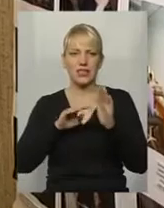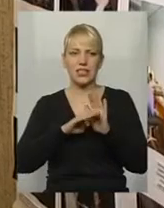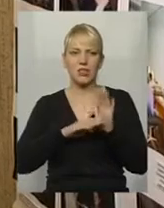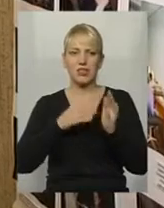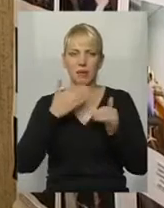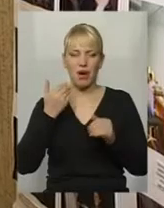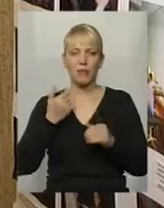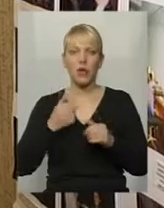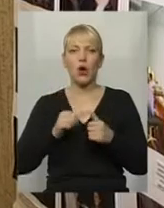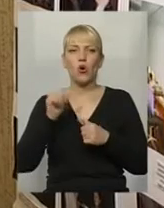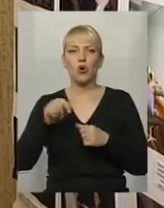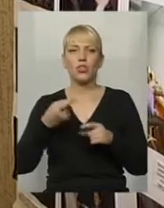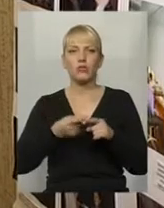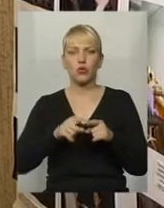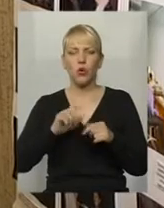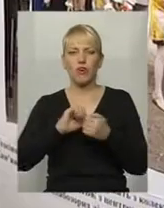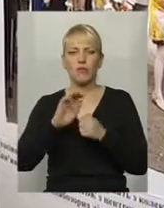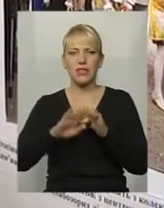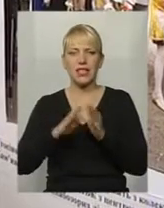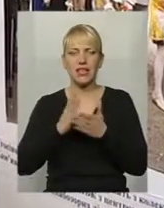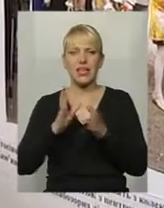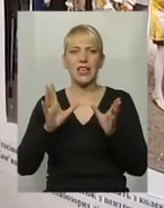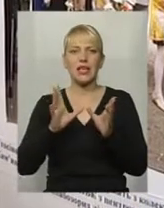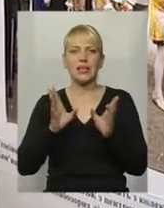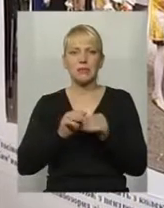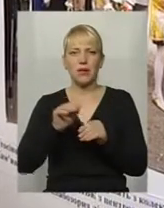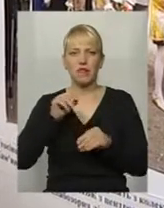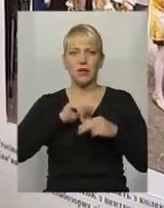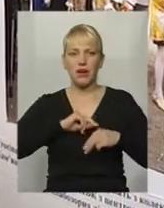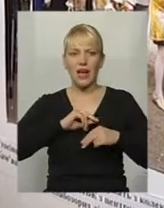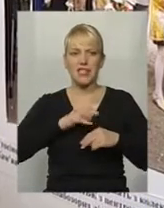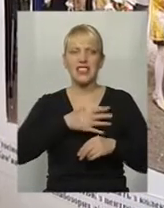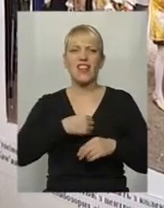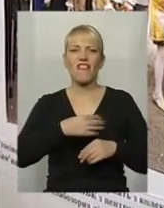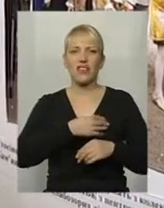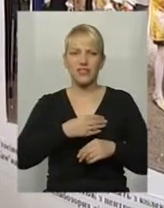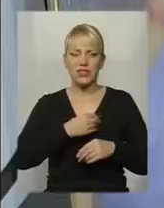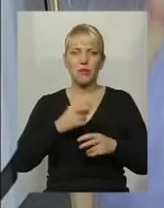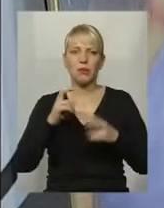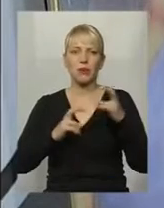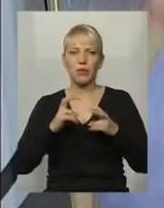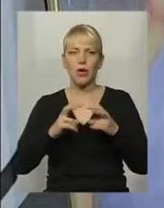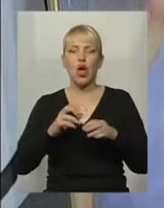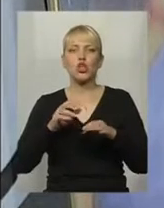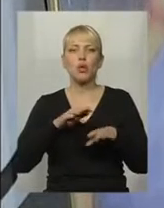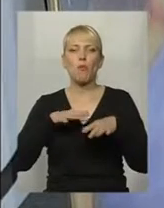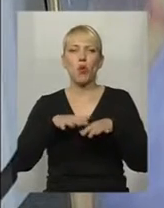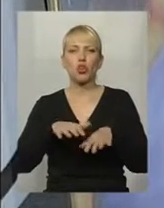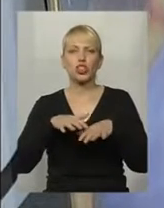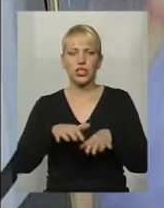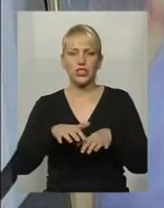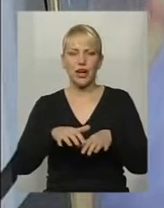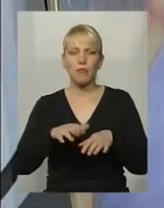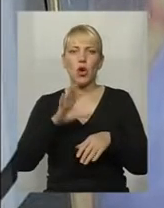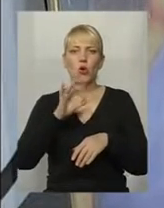Окрім того, у Кам'янсі мають досвід співпраці з рівським підприємством спошиття ортопедичного взуття. Адже у Слабозорих воно зножується